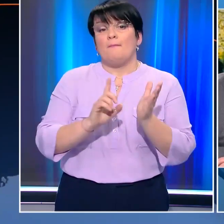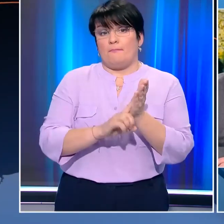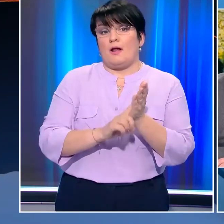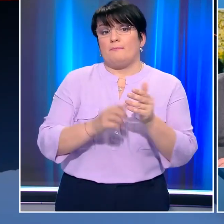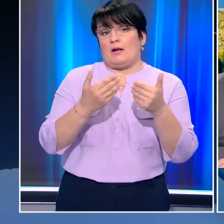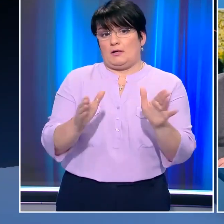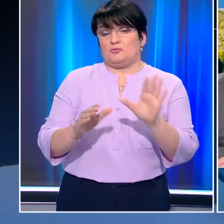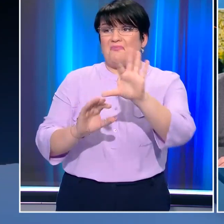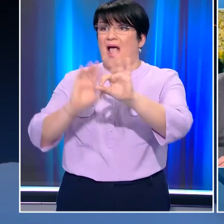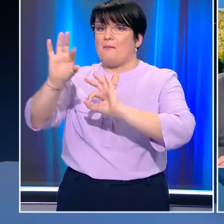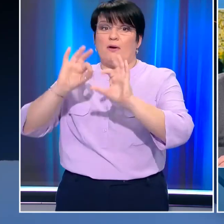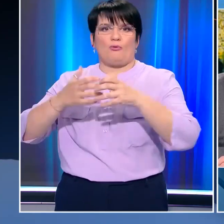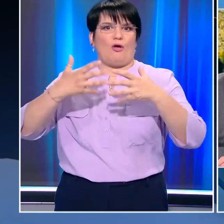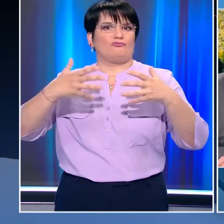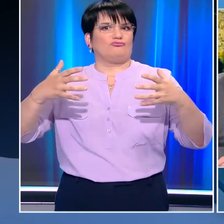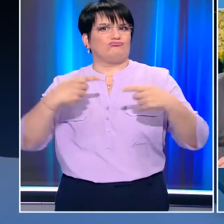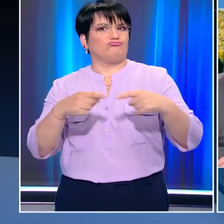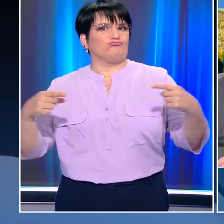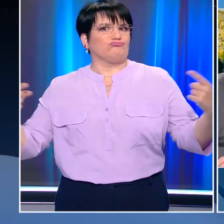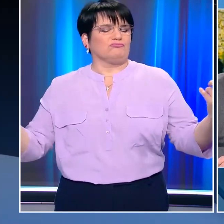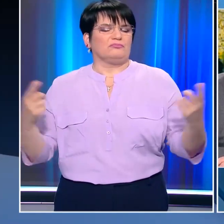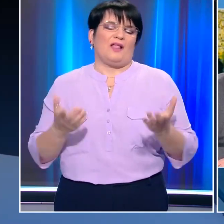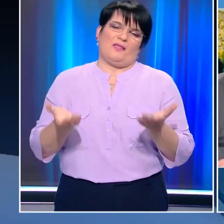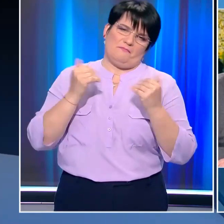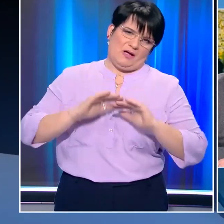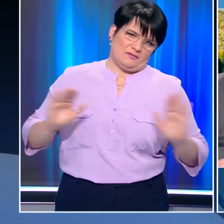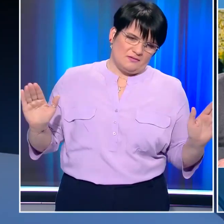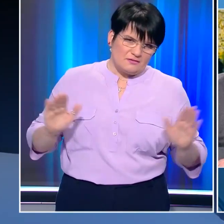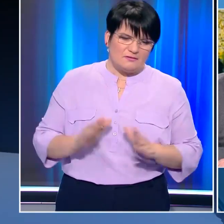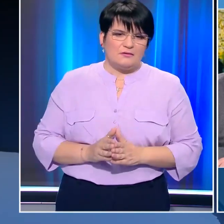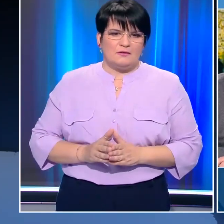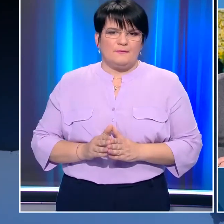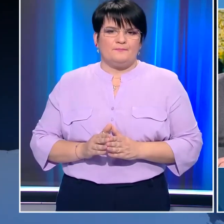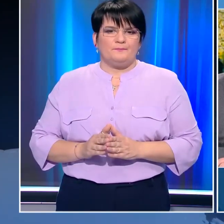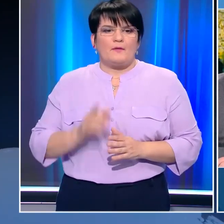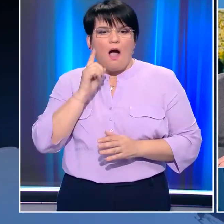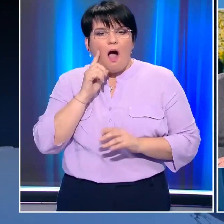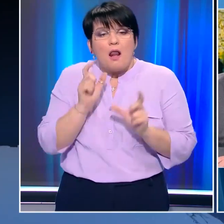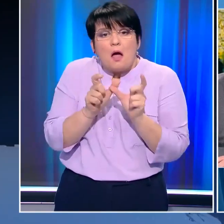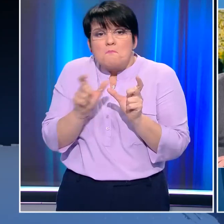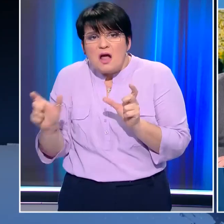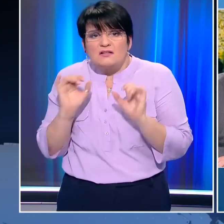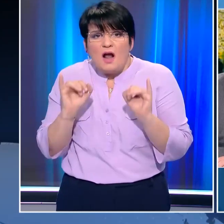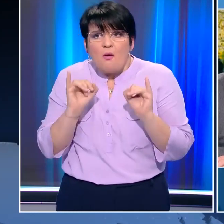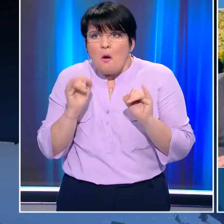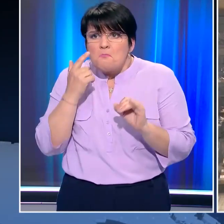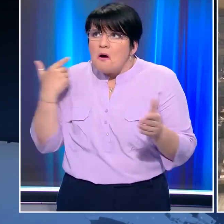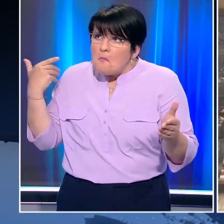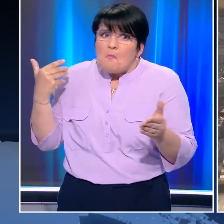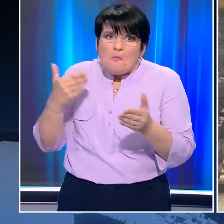έχουμε επιλογές, αλλά δεν βλέπω να έχουν ληφθεί τα μέτρα που όλο τον καιρό